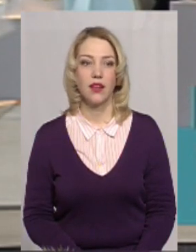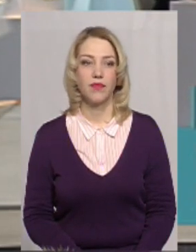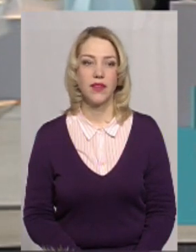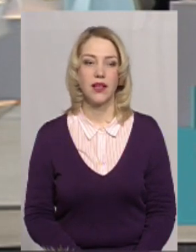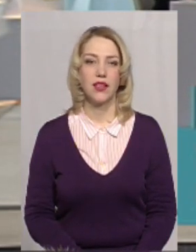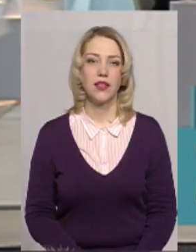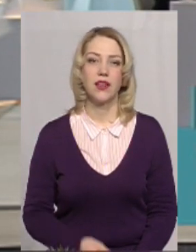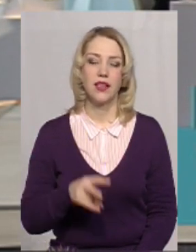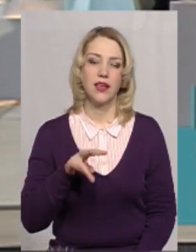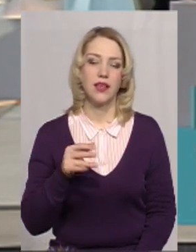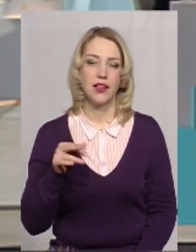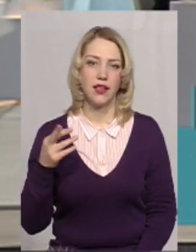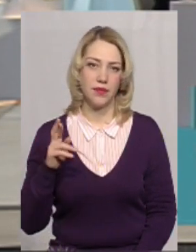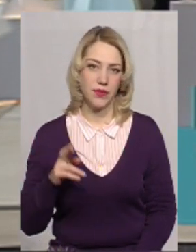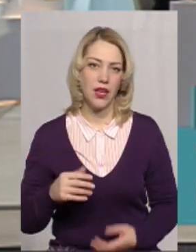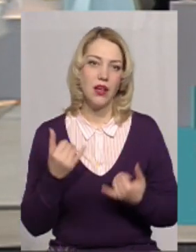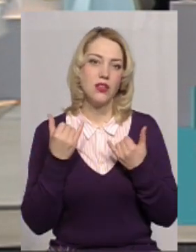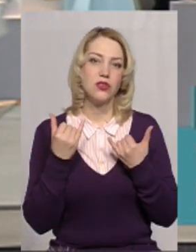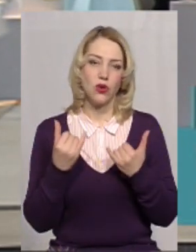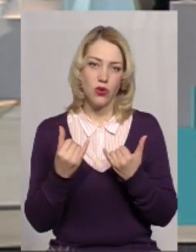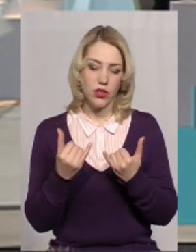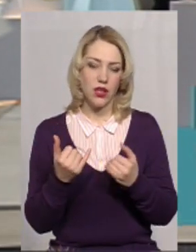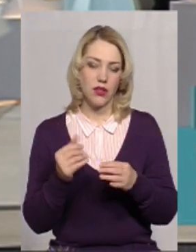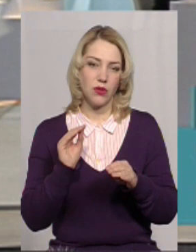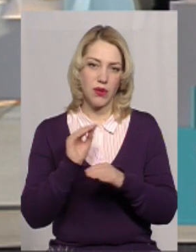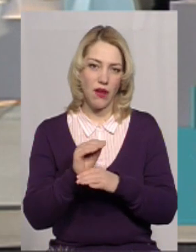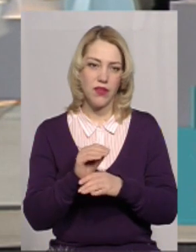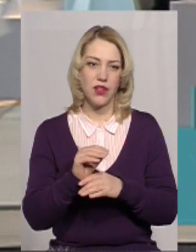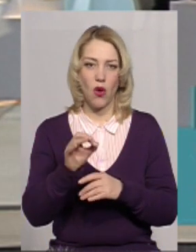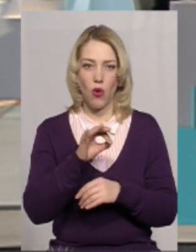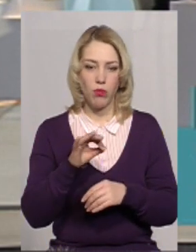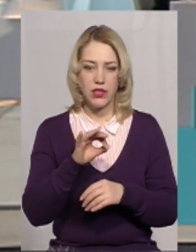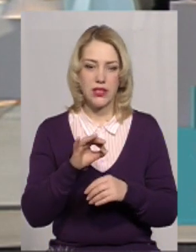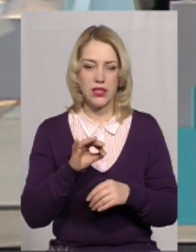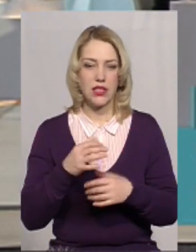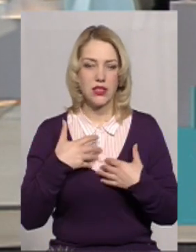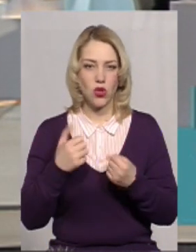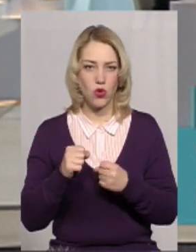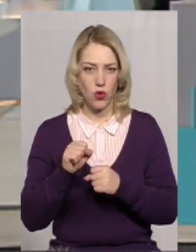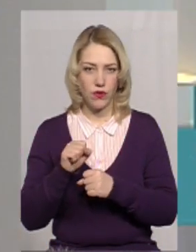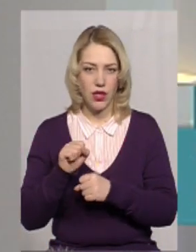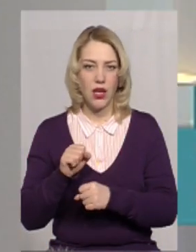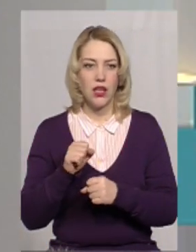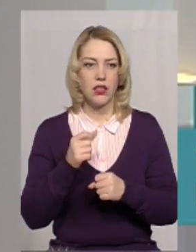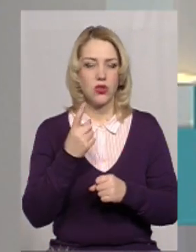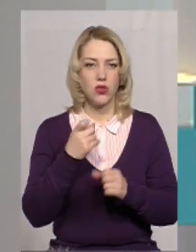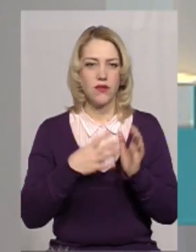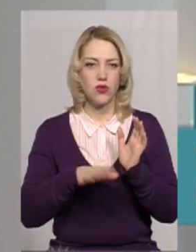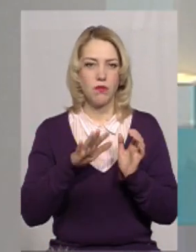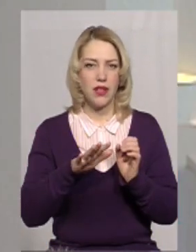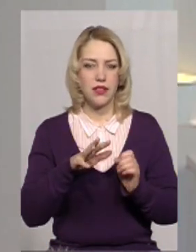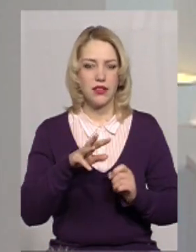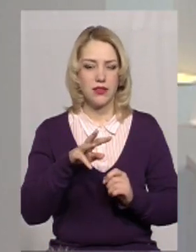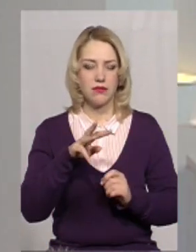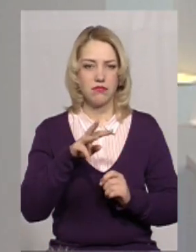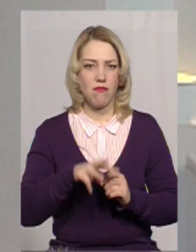Пані Лілія, охоронні здоров'я сьогодні додали 195 мільйонів. Чому така